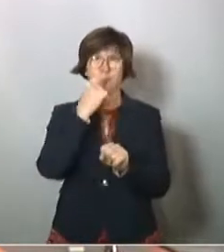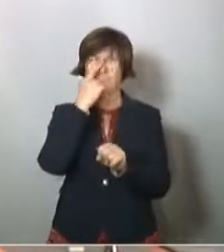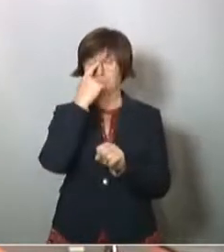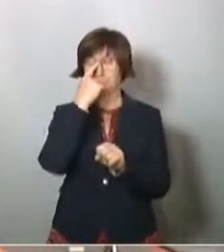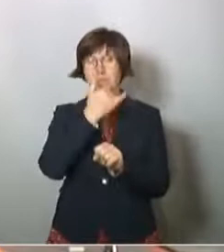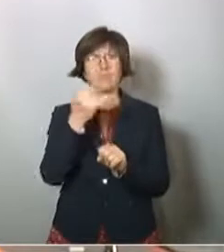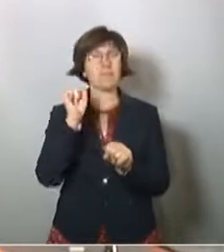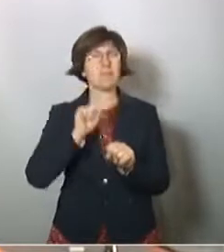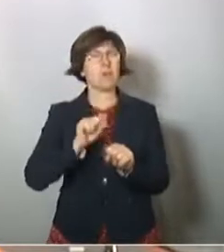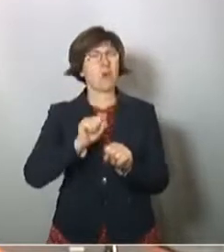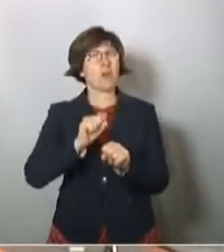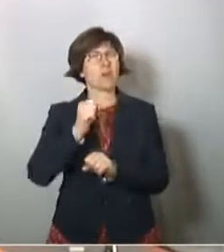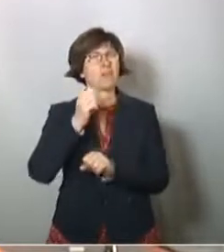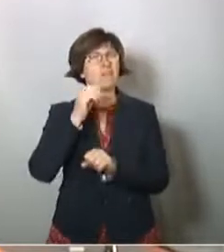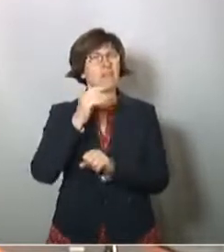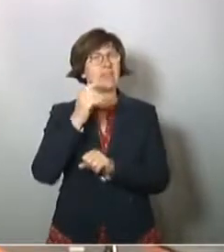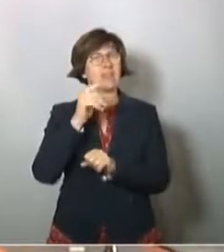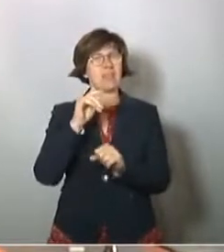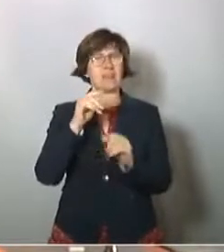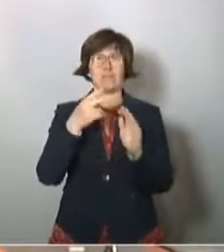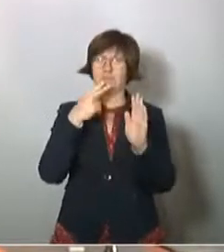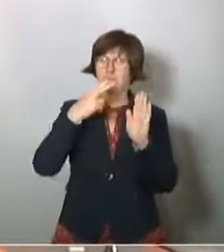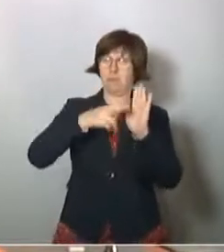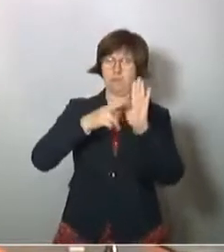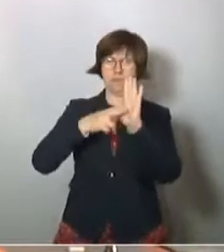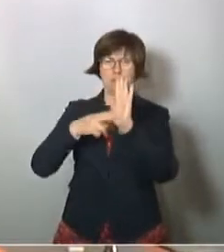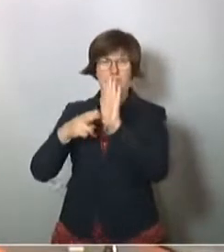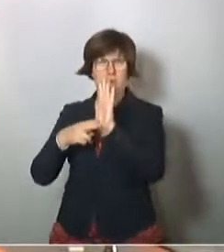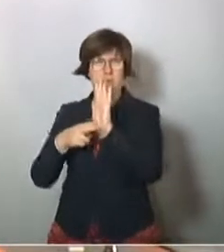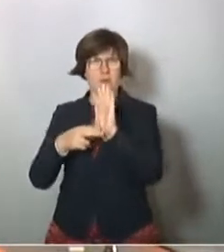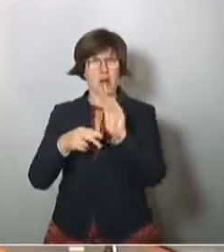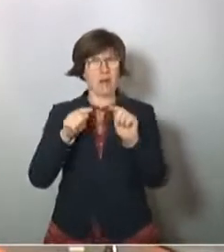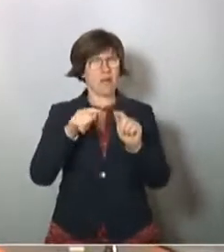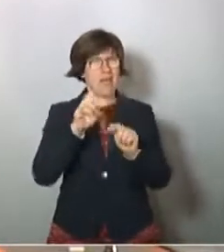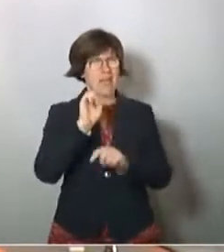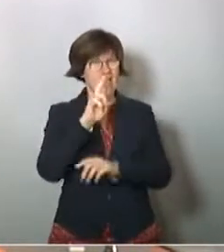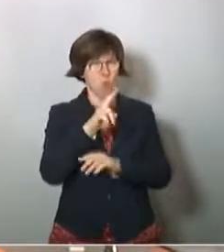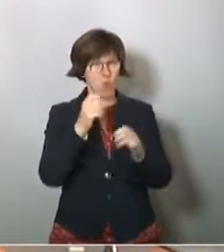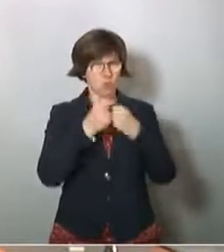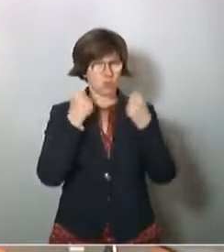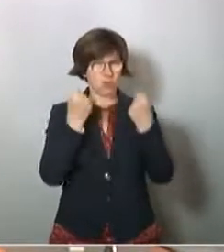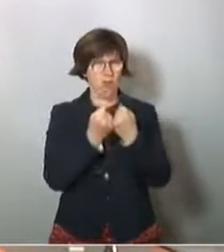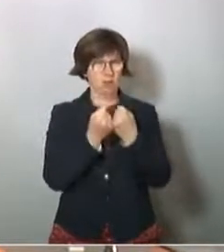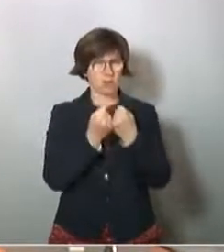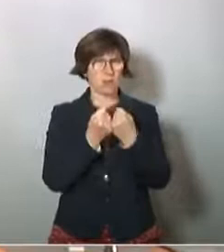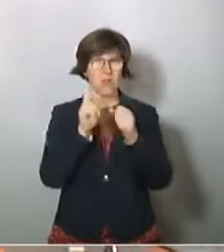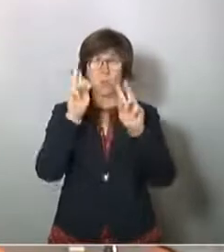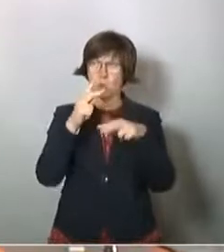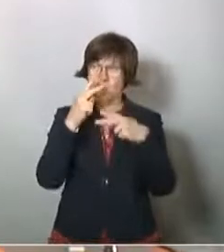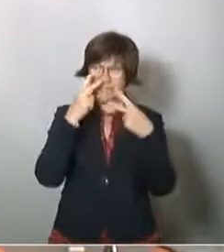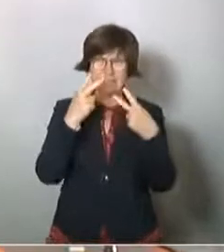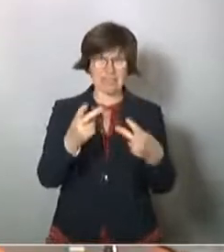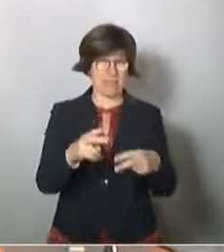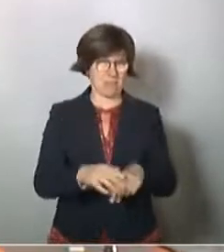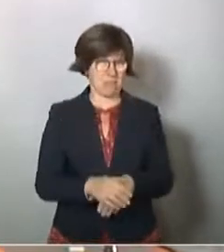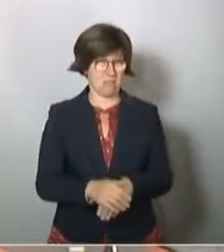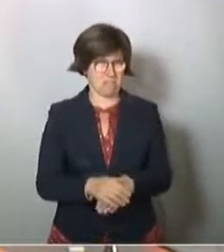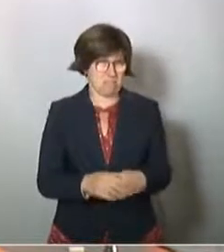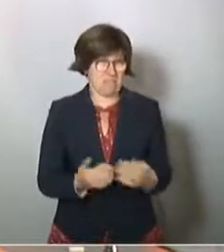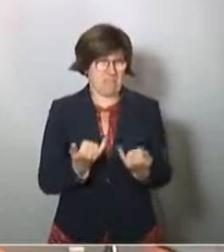kommen, dass diese Mähnetekel an der Wand in den einzelnen EU-Staaten so übersehen wurde